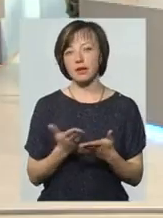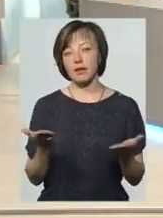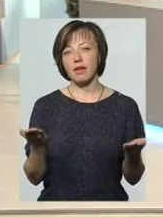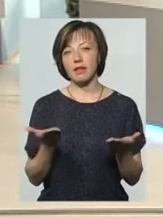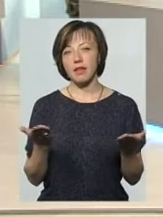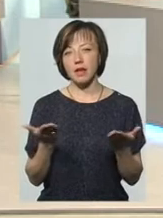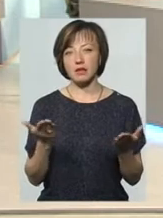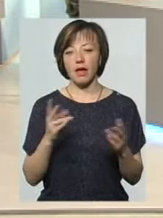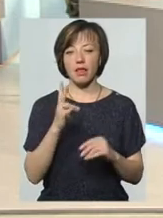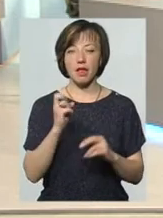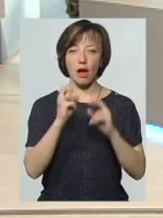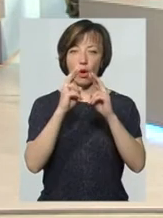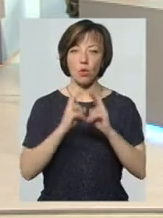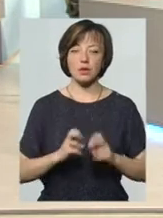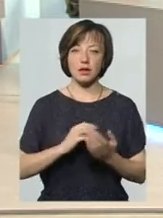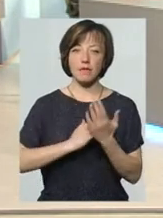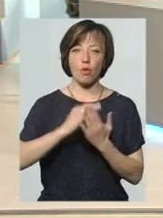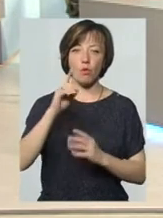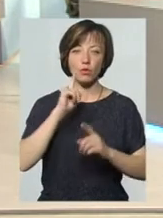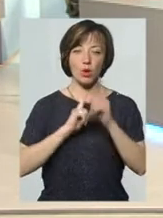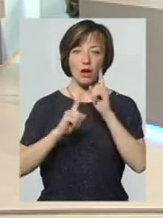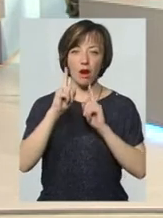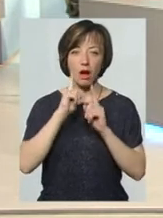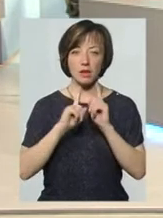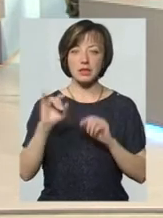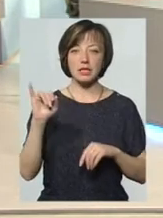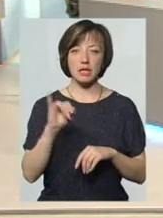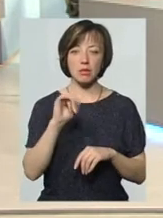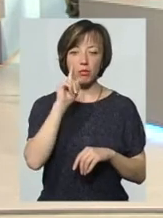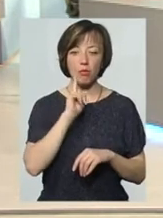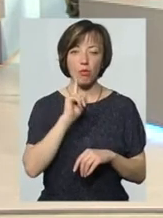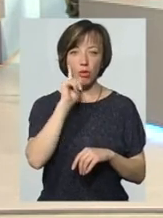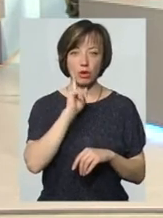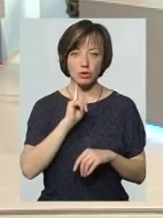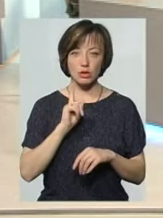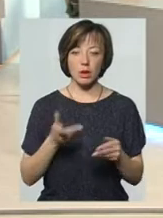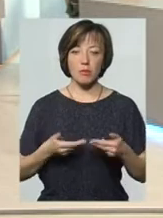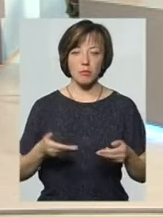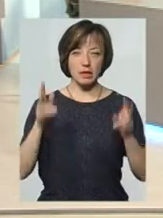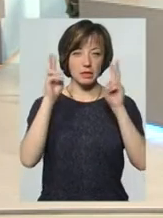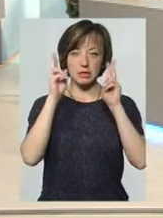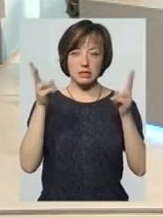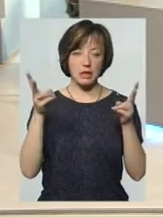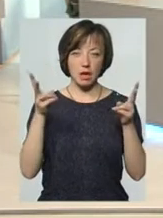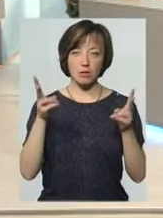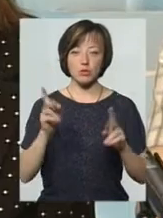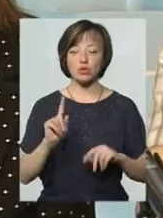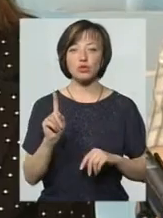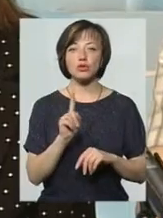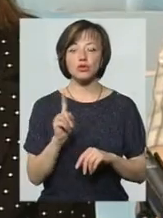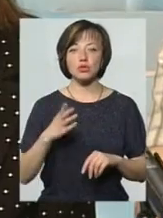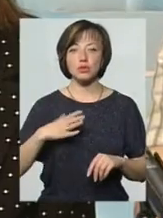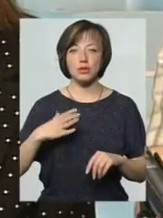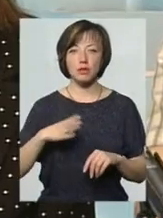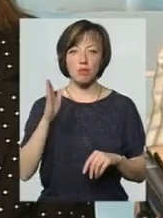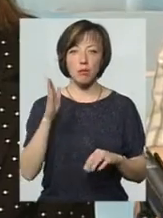на розгляді Верховної Ради, і поки що ми не знаємо, чого очікувати в